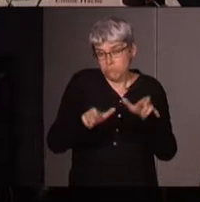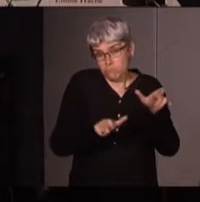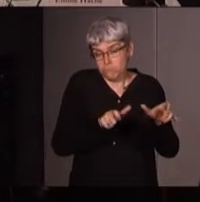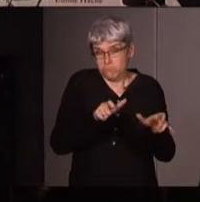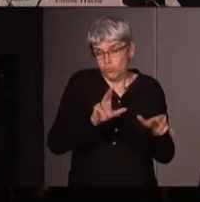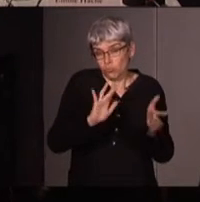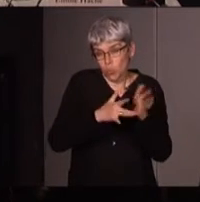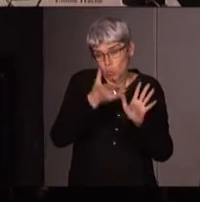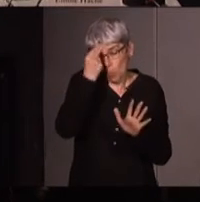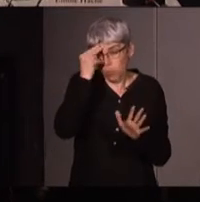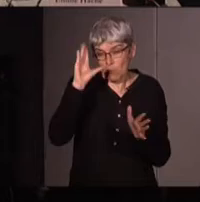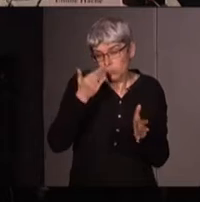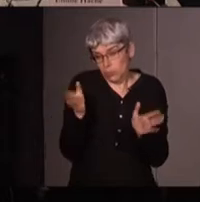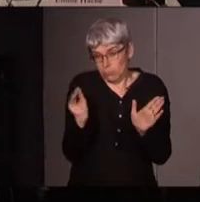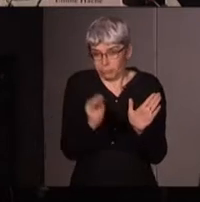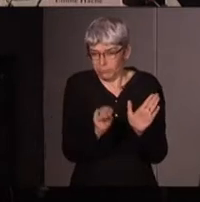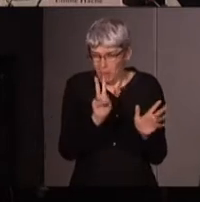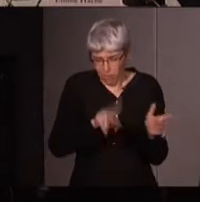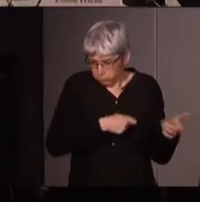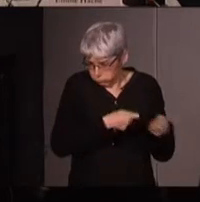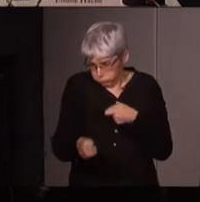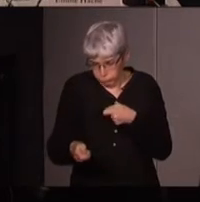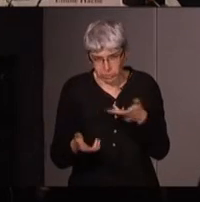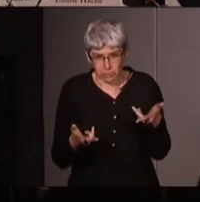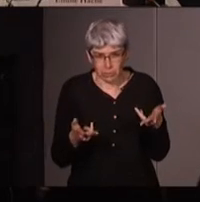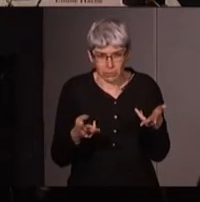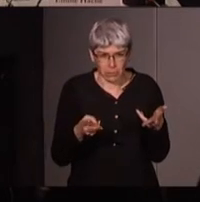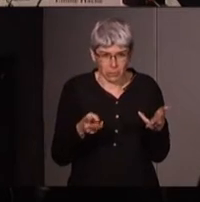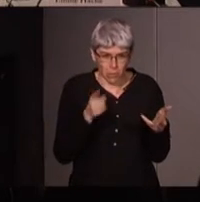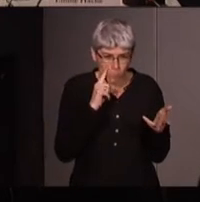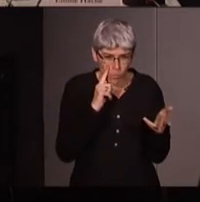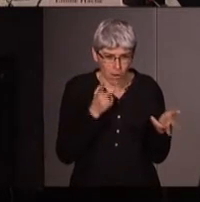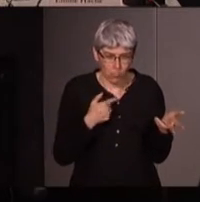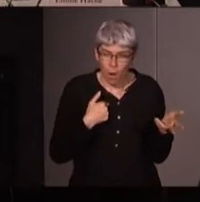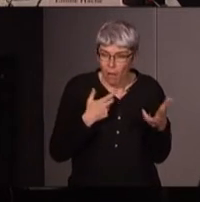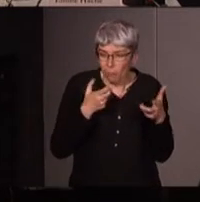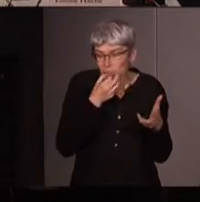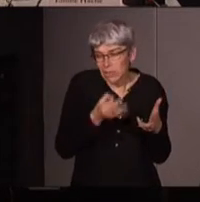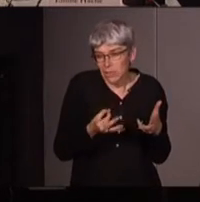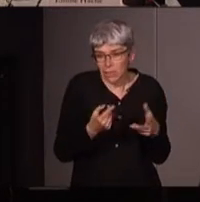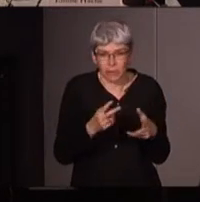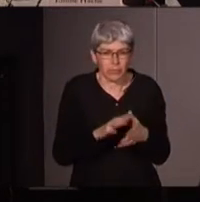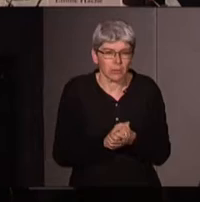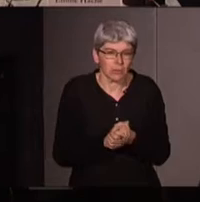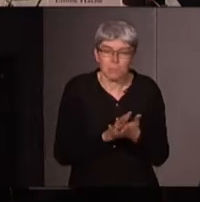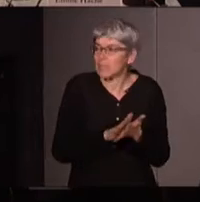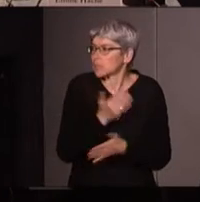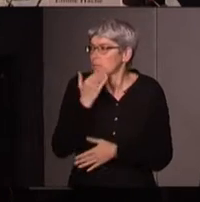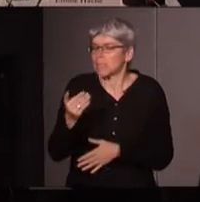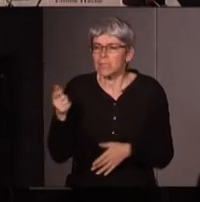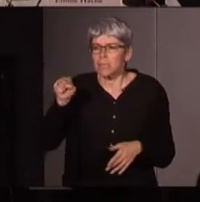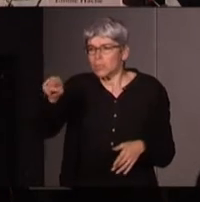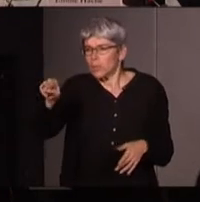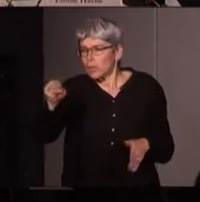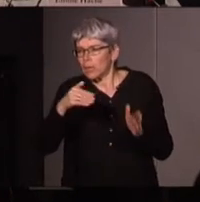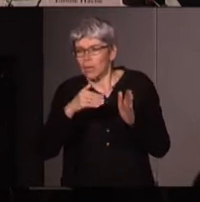qui correspondent pas du tout à ce qui sont tellement en deçà de ce que j'ai voulu montrer merci merci on va